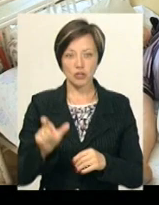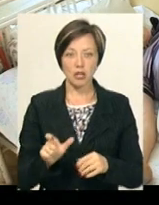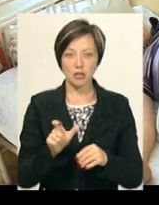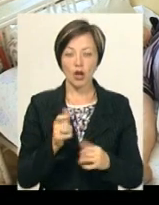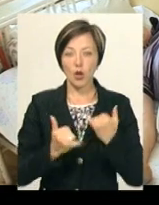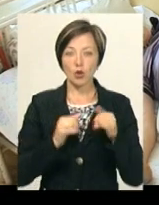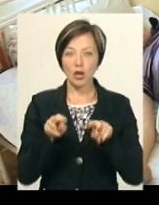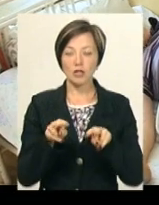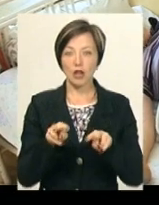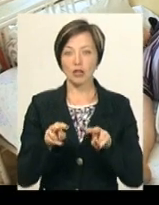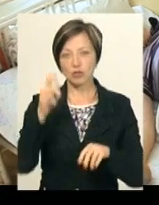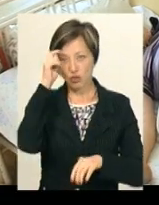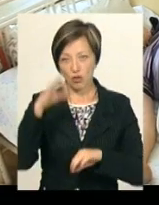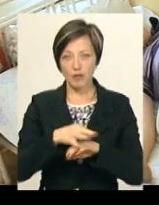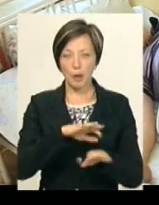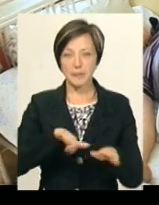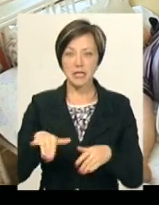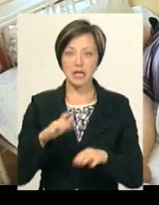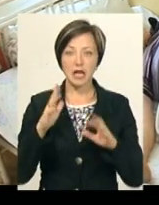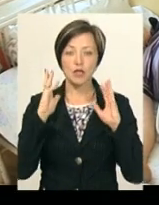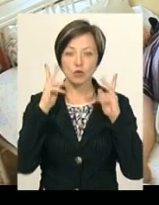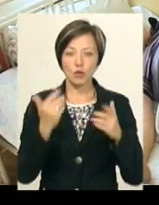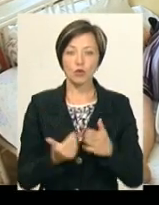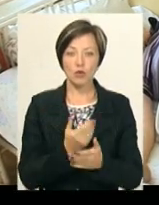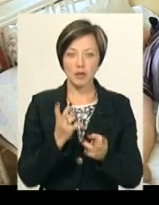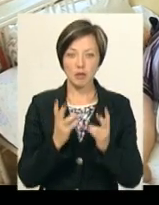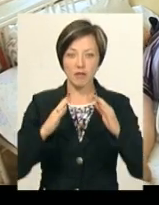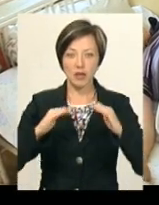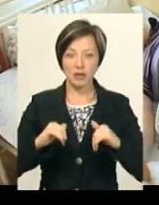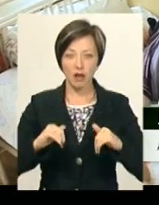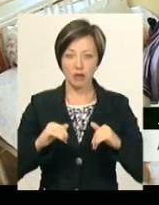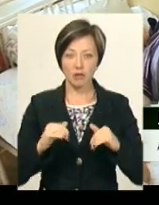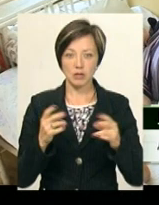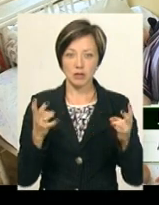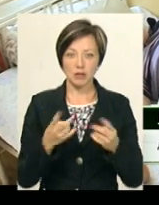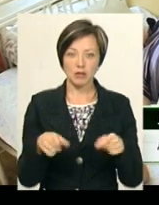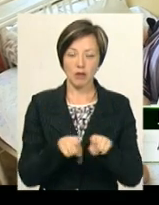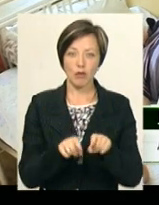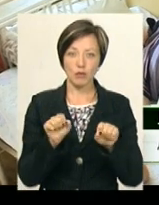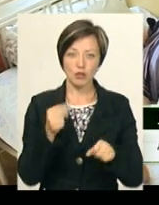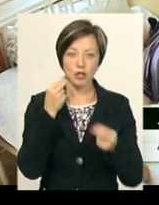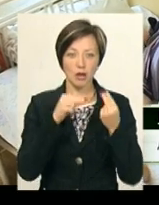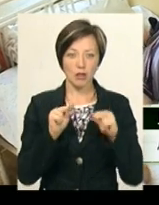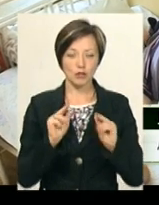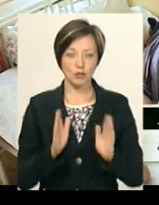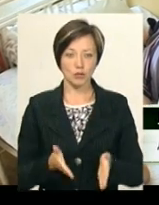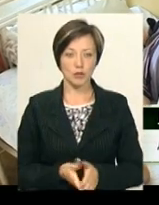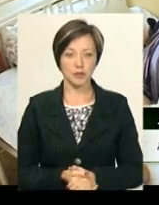доглядає чоловіка після інсульту. Треба нові, тому що вони вгинаються. А так, може бути краще.